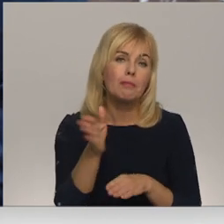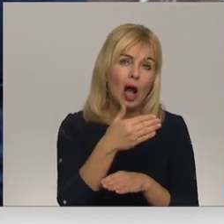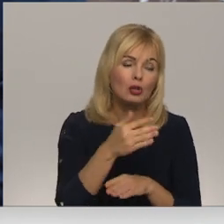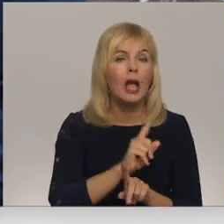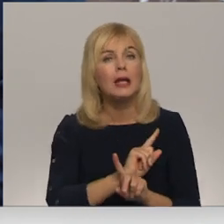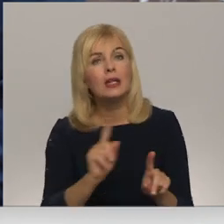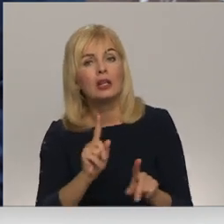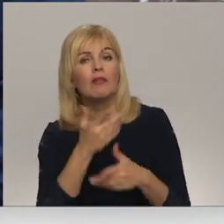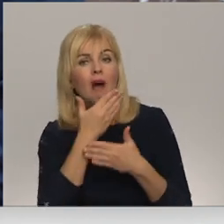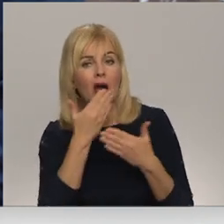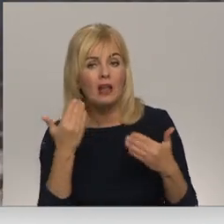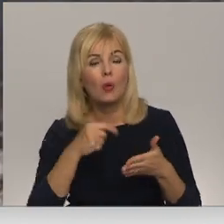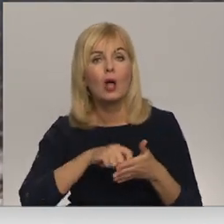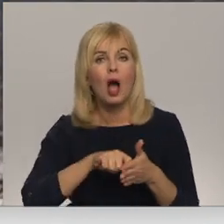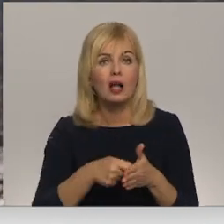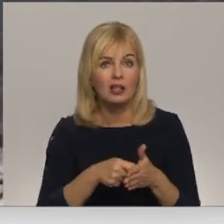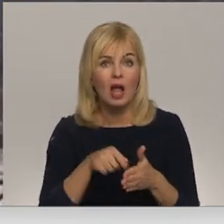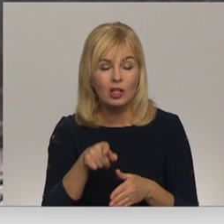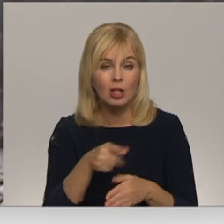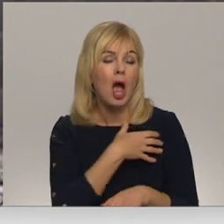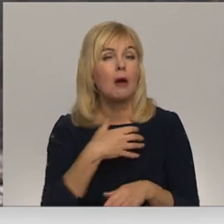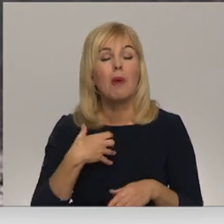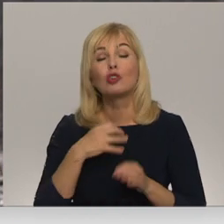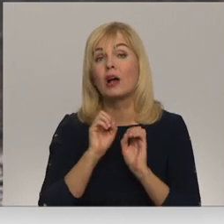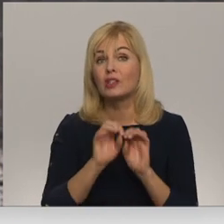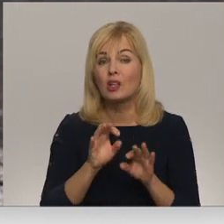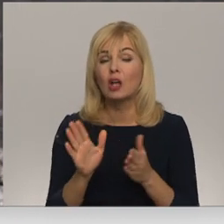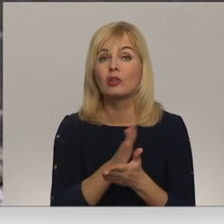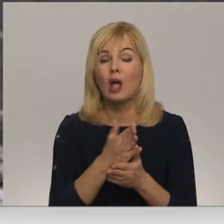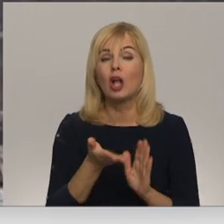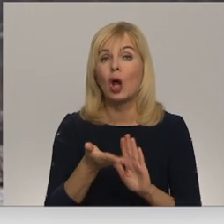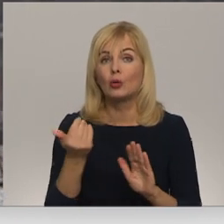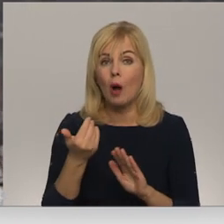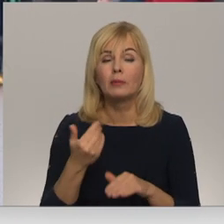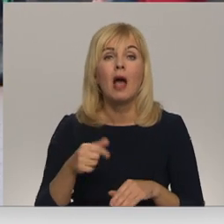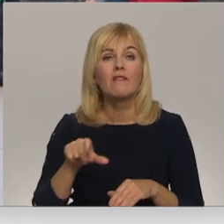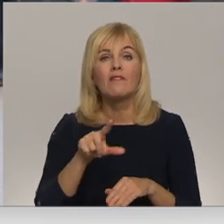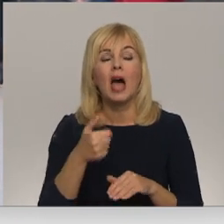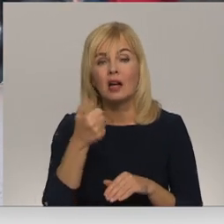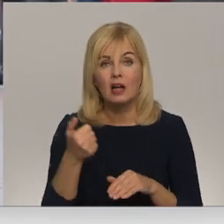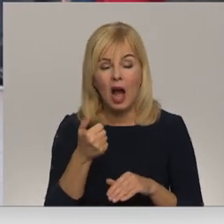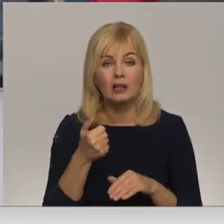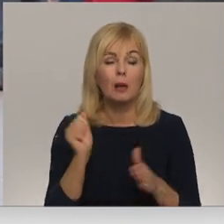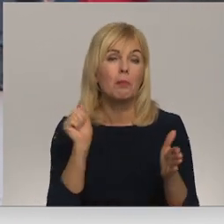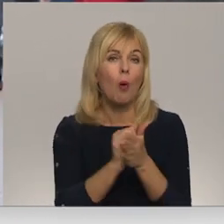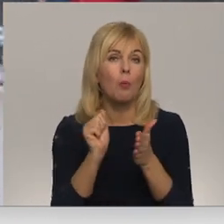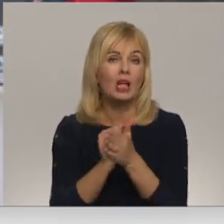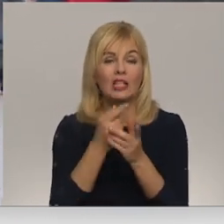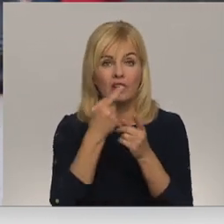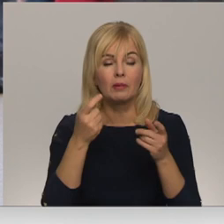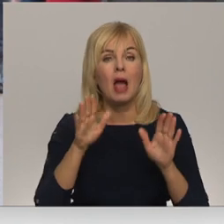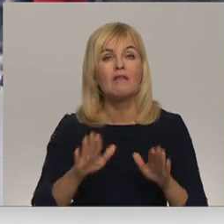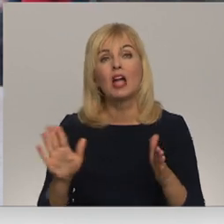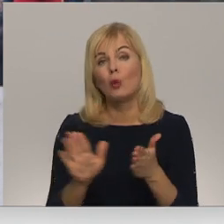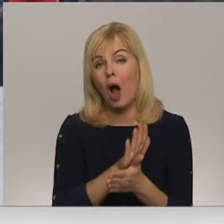vai nāk tās atslēcības. Pāršaldībā stāsta, ka daļa noņemtas jums vairākiem gadiem, pirms tam publicējot informāciju vietējā